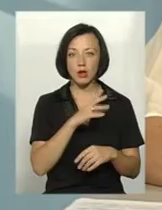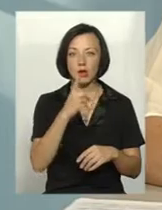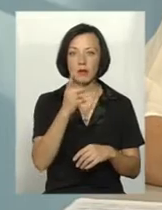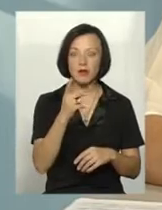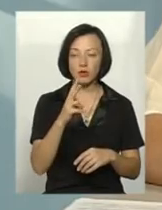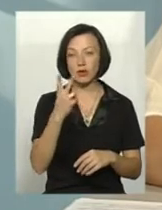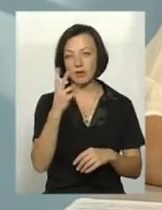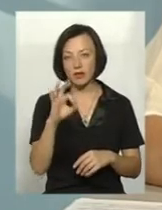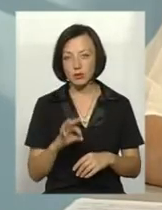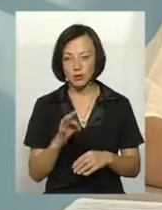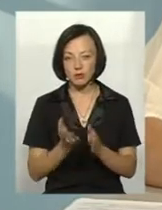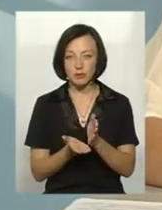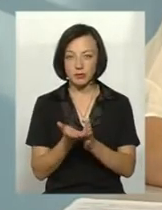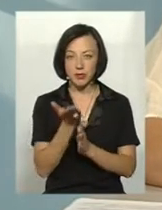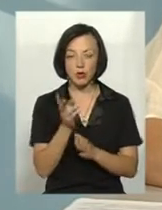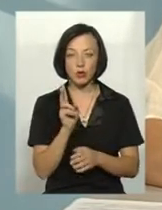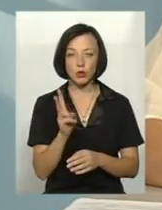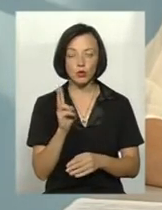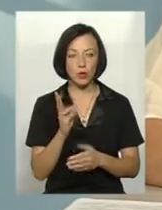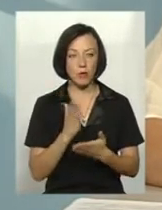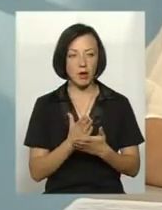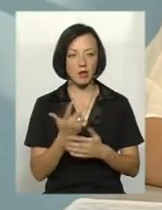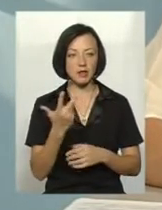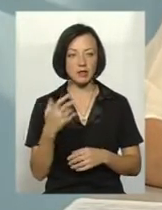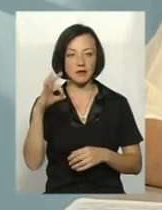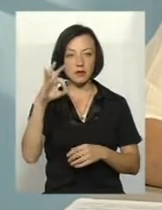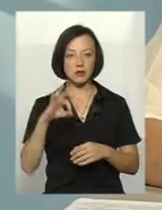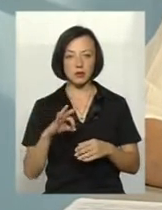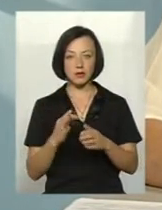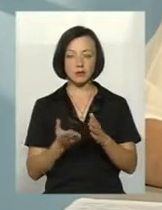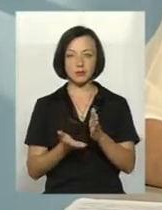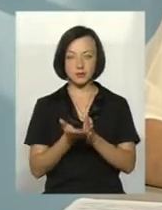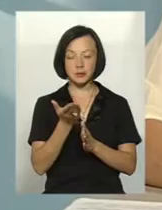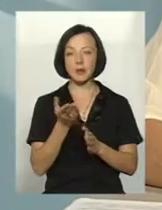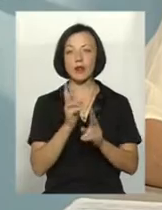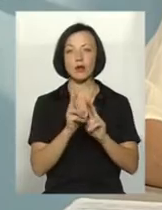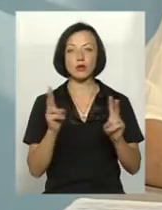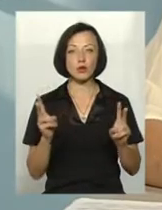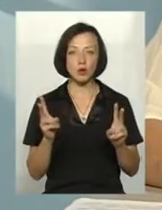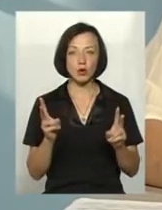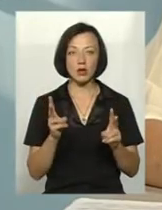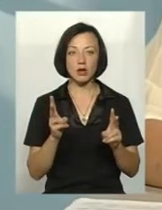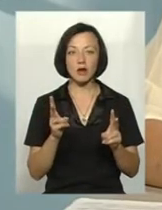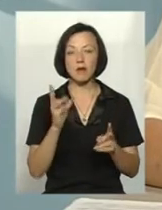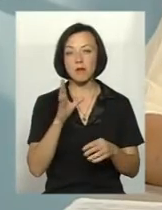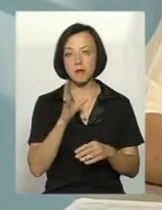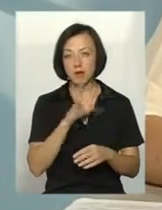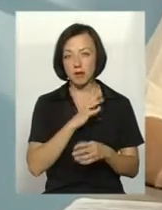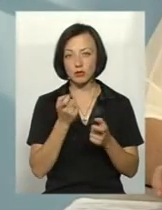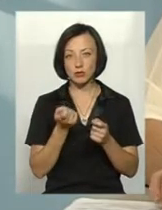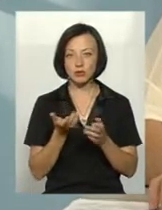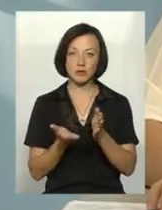і два відсотки, підтягнулися ті, хто мали три відсотки, підтягнулися до трьох відсотків, а хто не мали, а хто мали, то